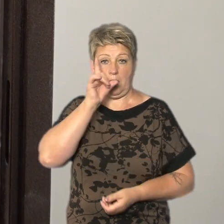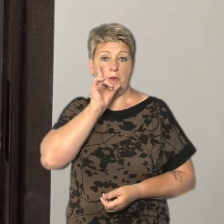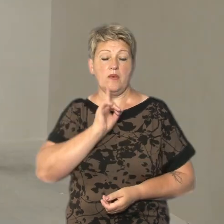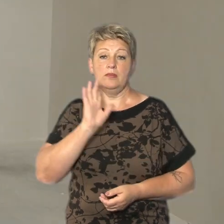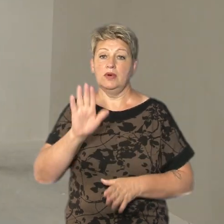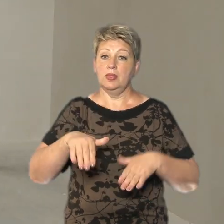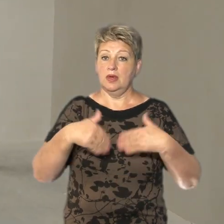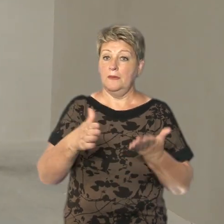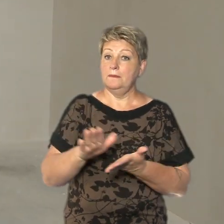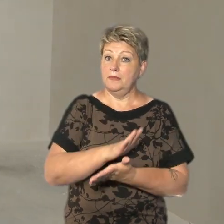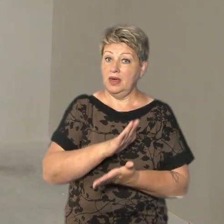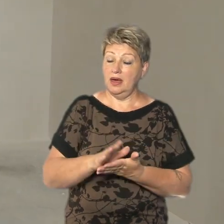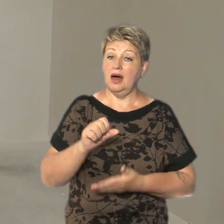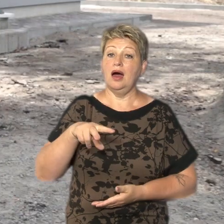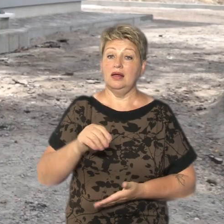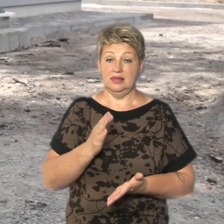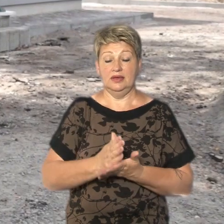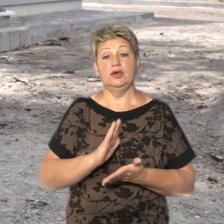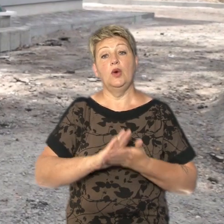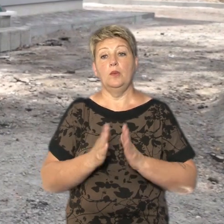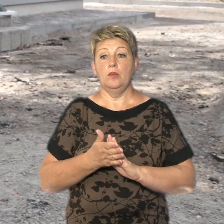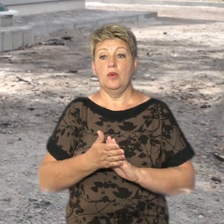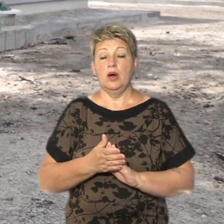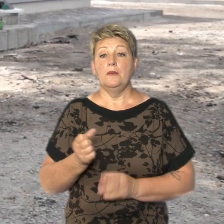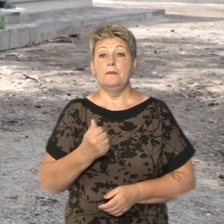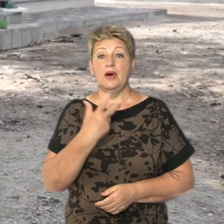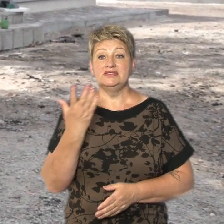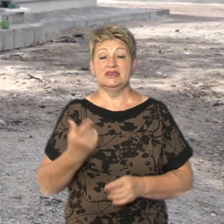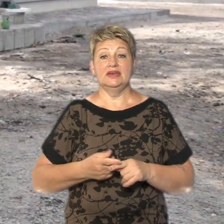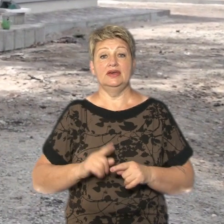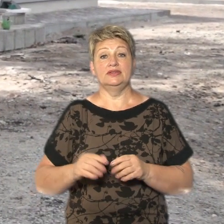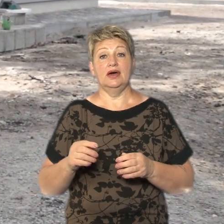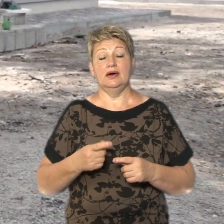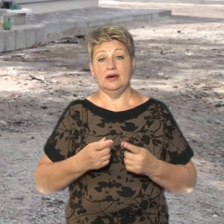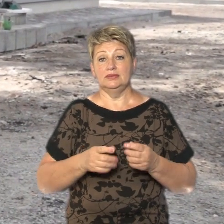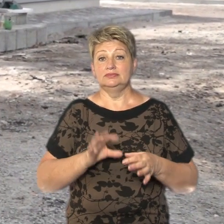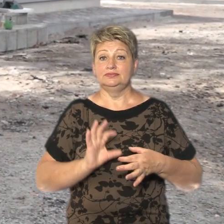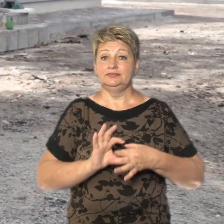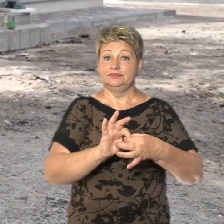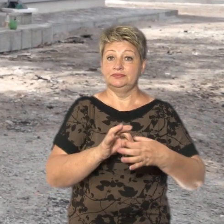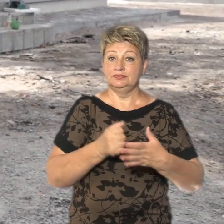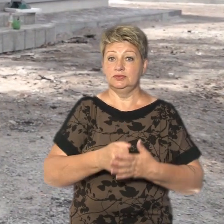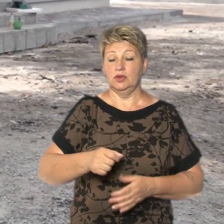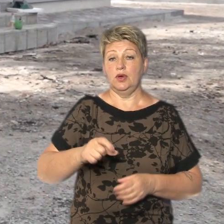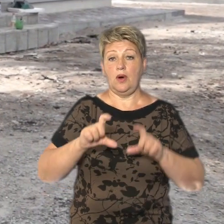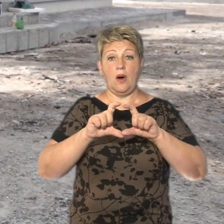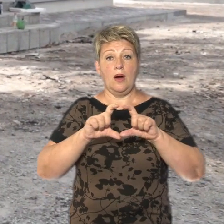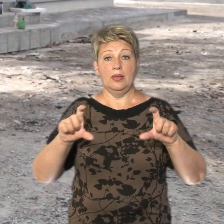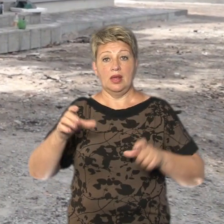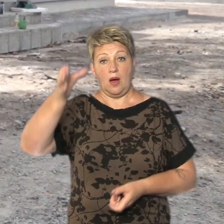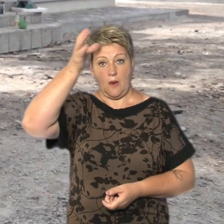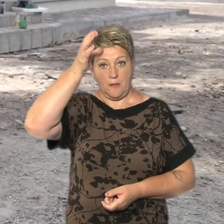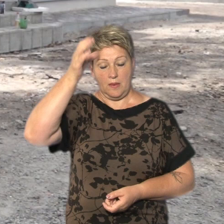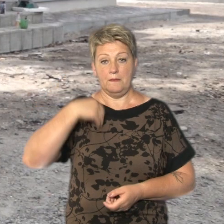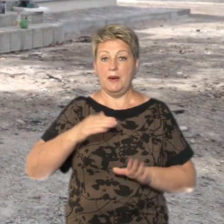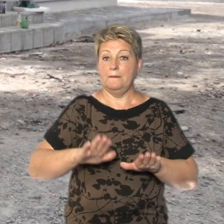безоплатно, проте з певними умовами. Оскільки об'єкт освітянський, то хотілося б, звичайно, щоб таку ідею ми